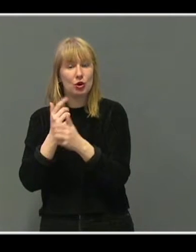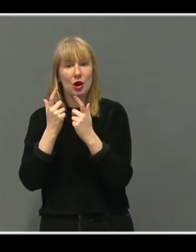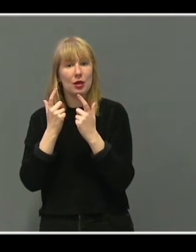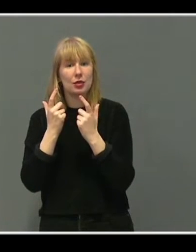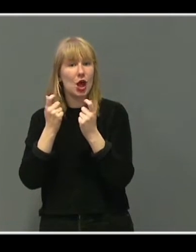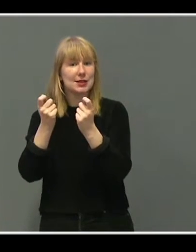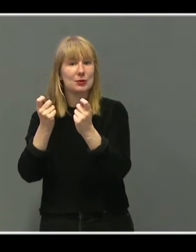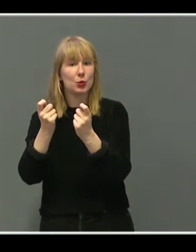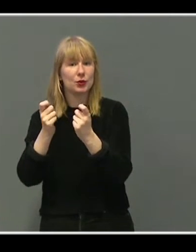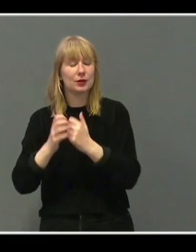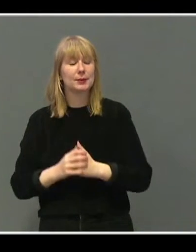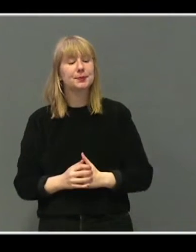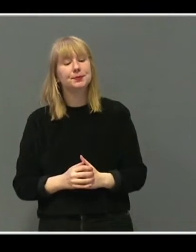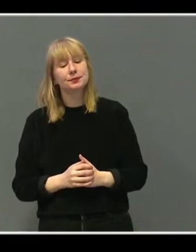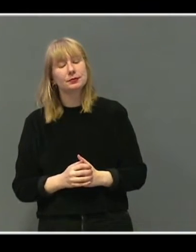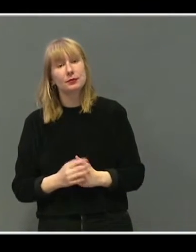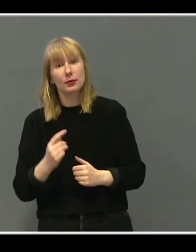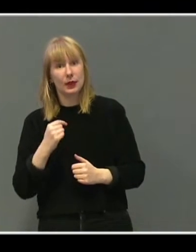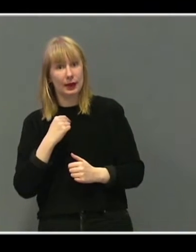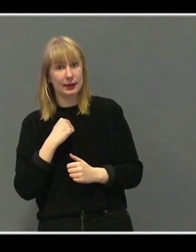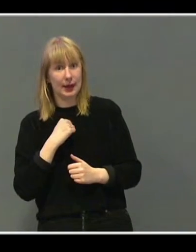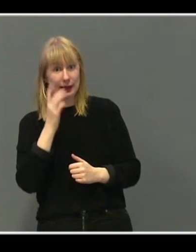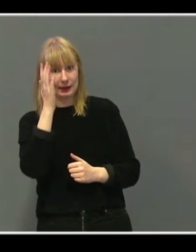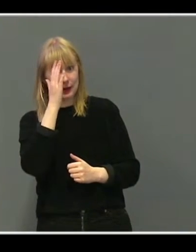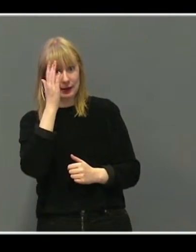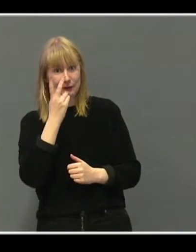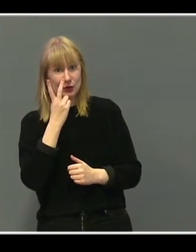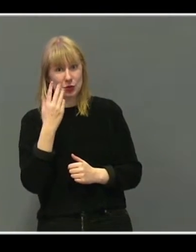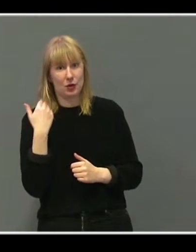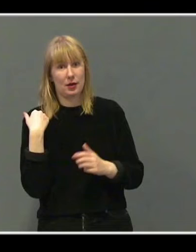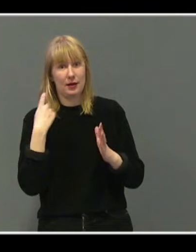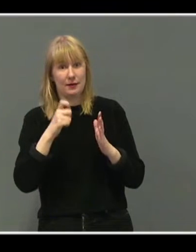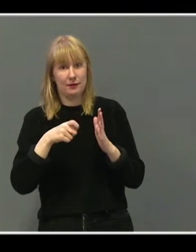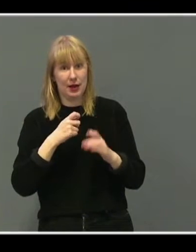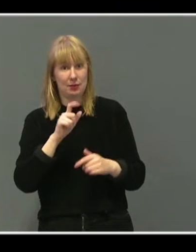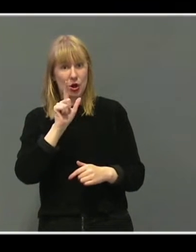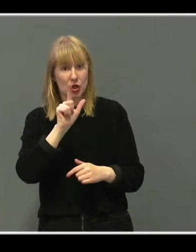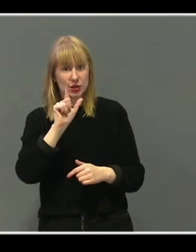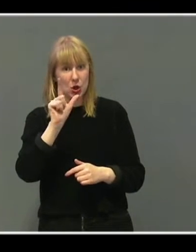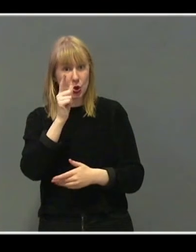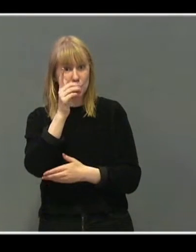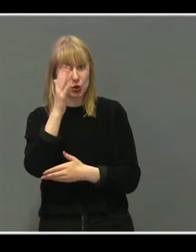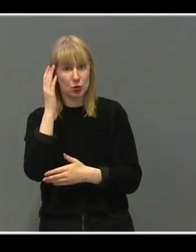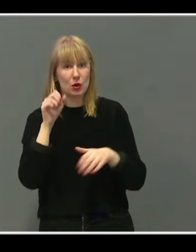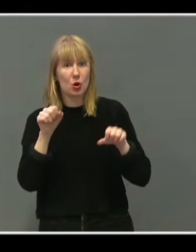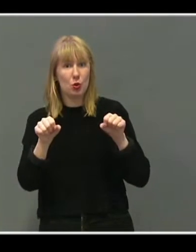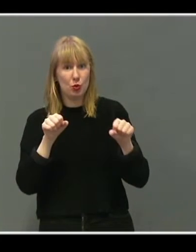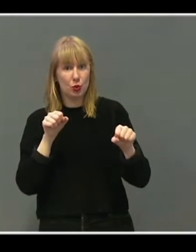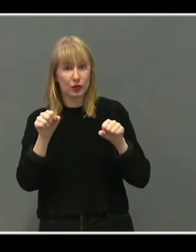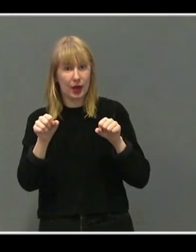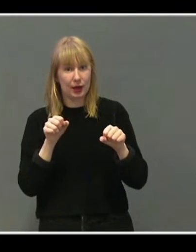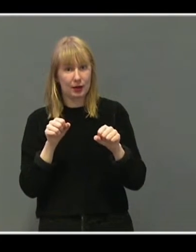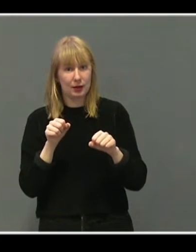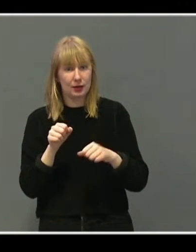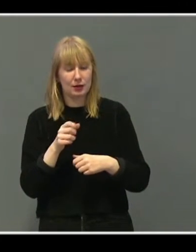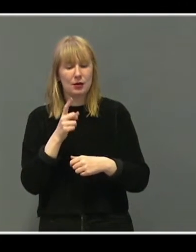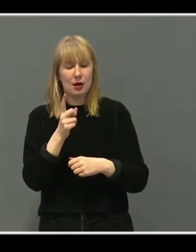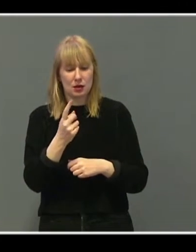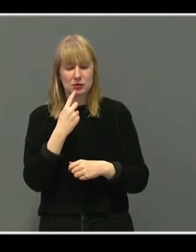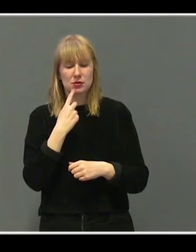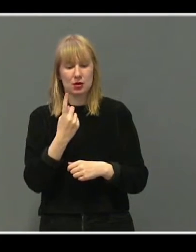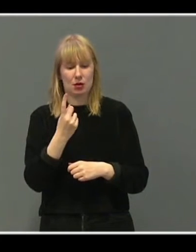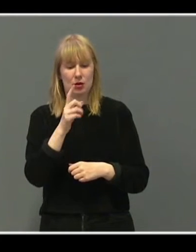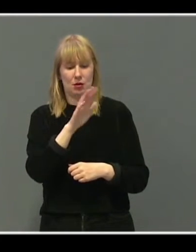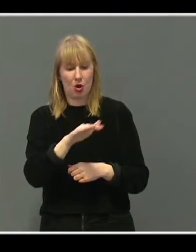det? Nei, jeg tenker, vi så jo Lasse i filmen fra Lønnskog kommune, og han sa jo noe om at dette er jo